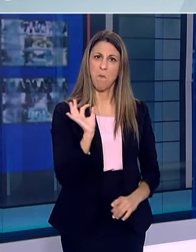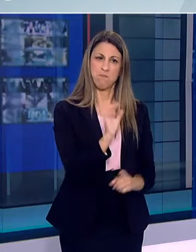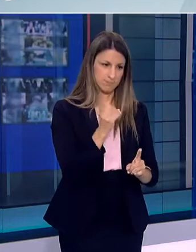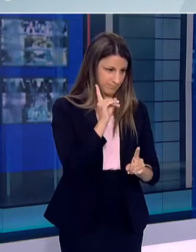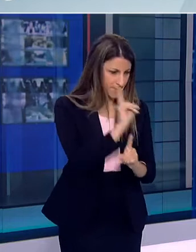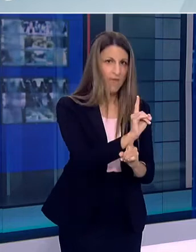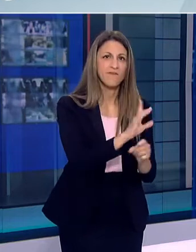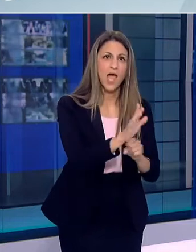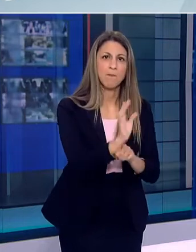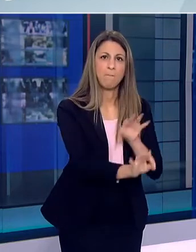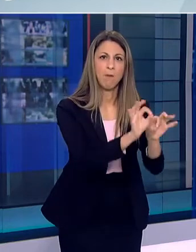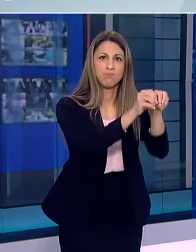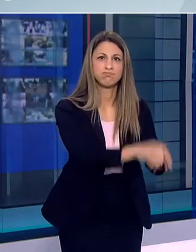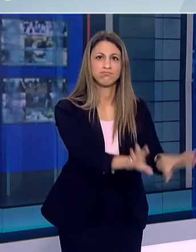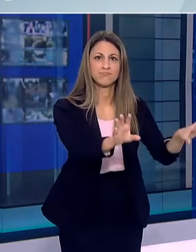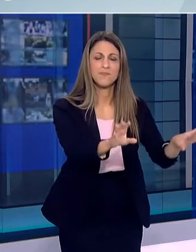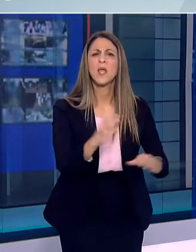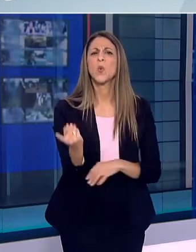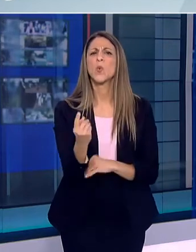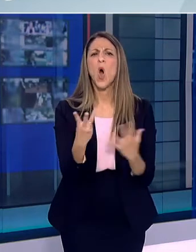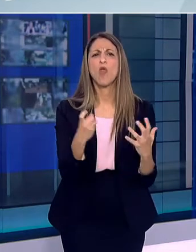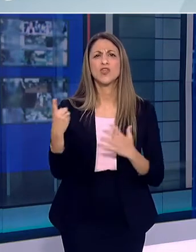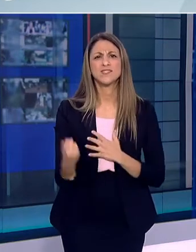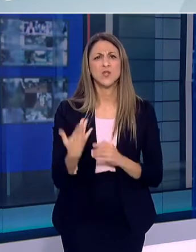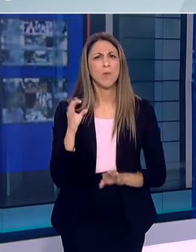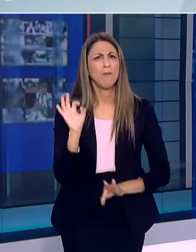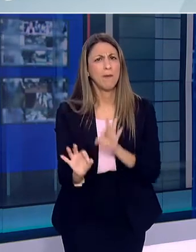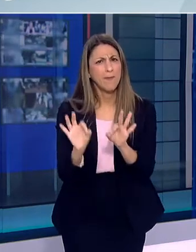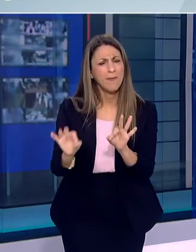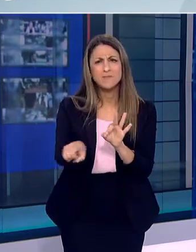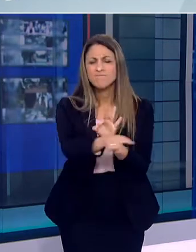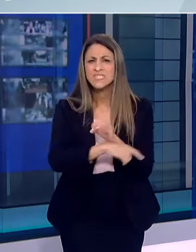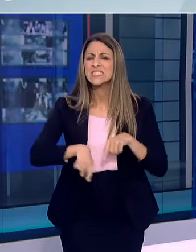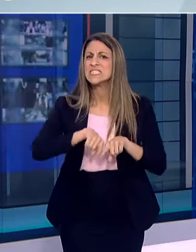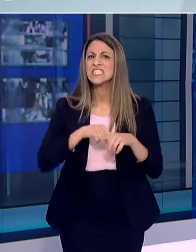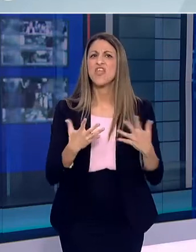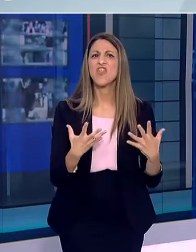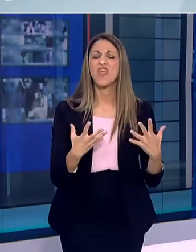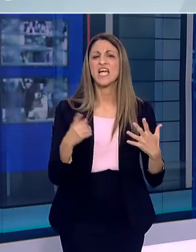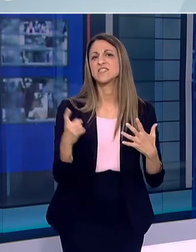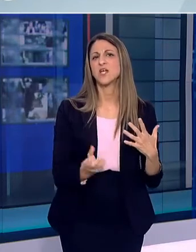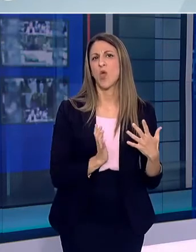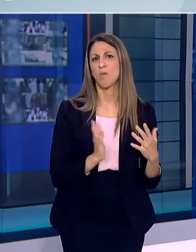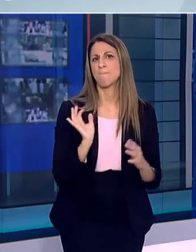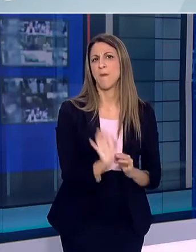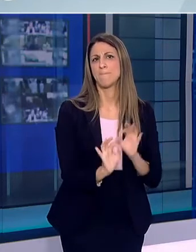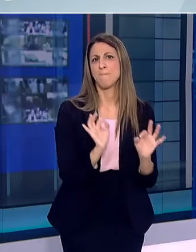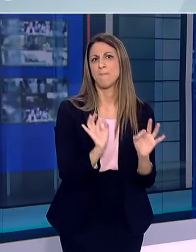Μάλιστα λένε ότι περίπου το 80% των λοιμόξεων μπορεί να προκαλείται από ένα 10% των περιπτώσεων της νόσου